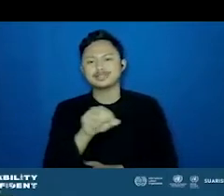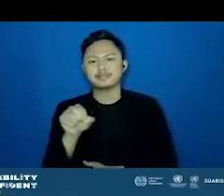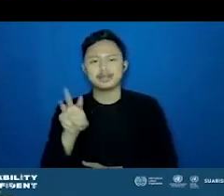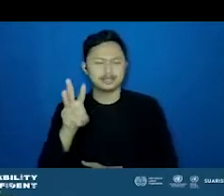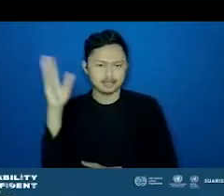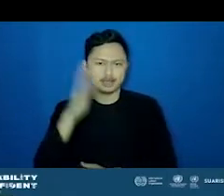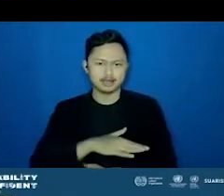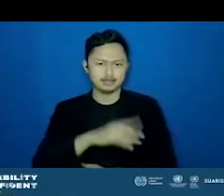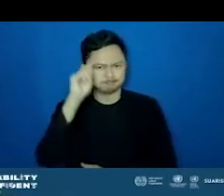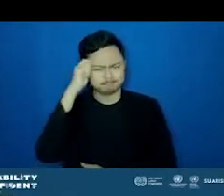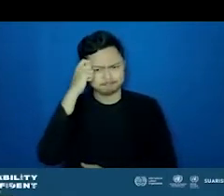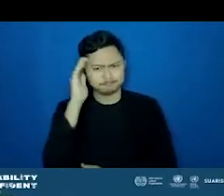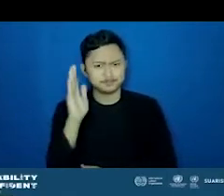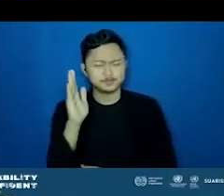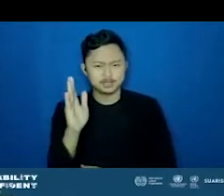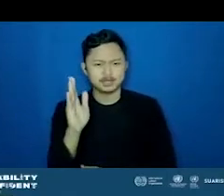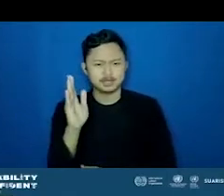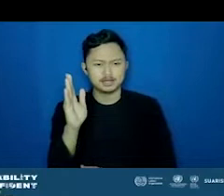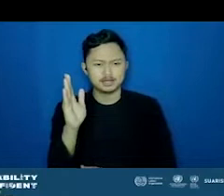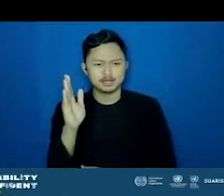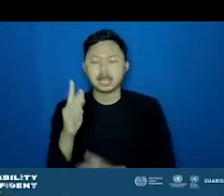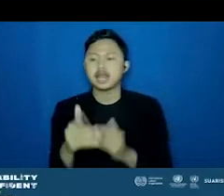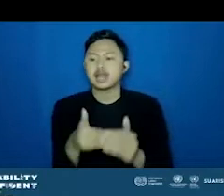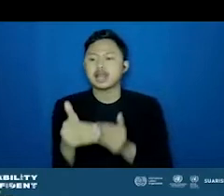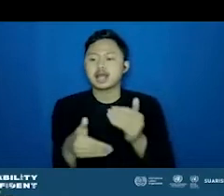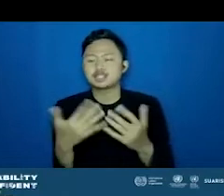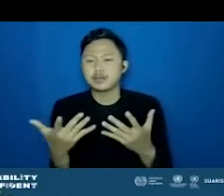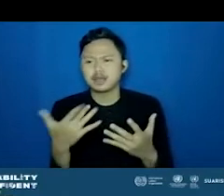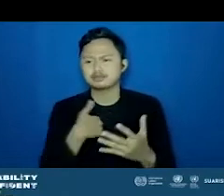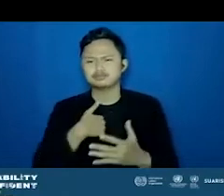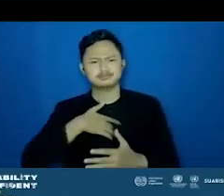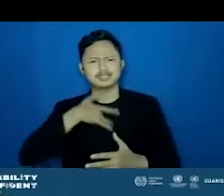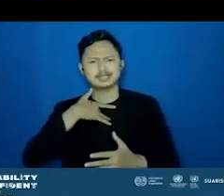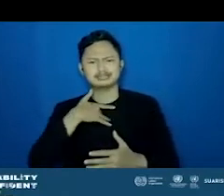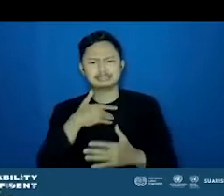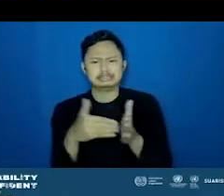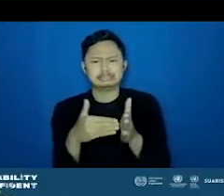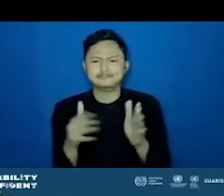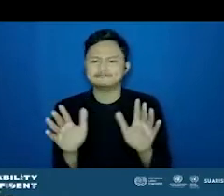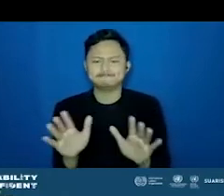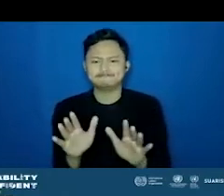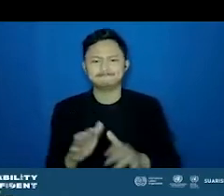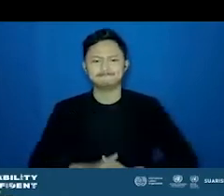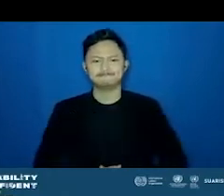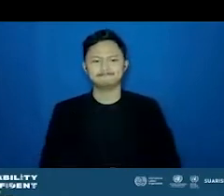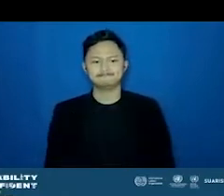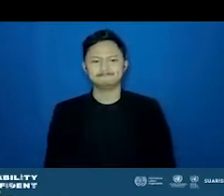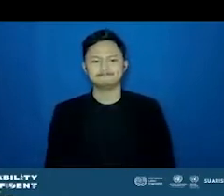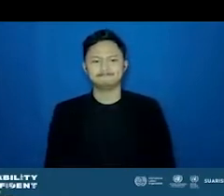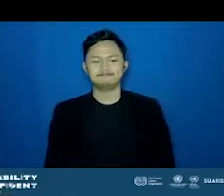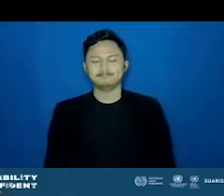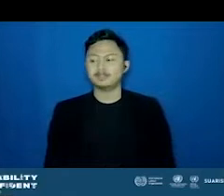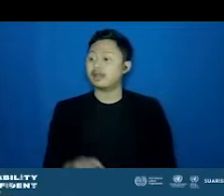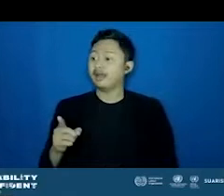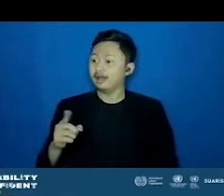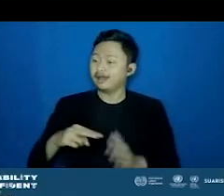Tapi abis itu, enggak terlalu ini sih saya rasa ketemu sama masalah gitu. Jadi, so far sih kayaknya enggak ada